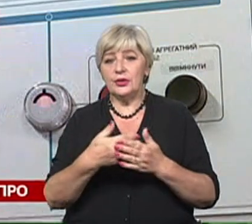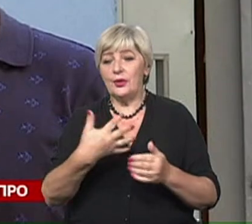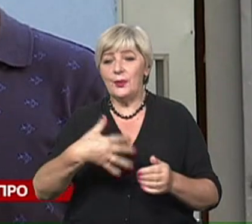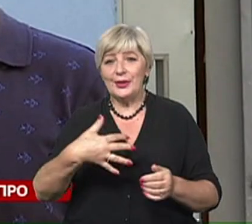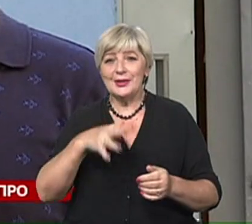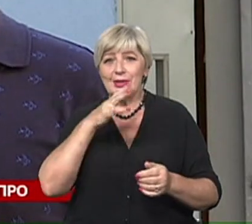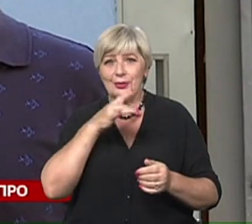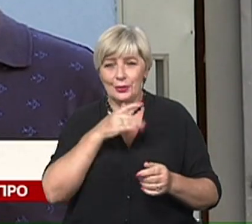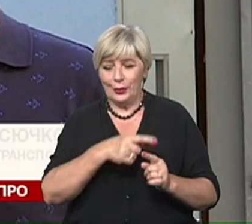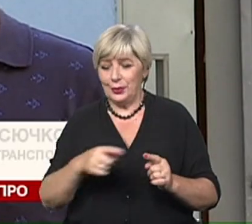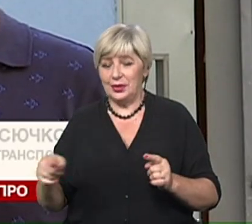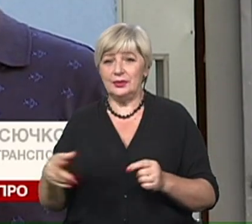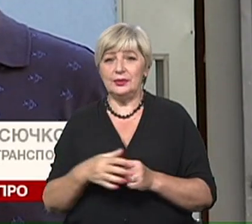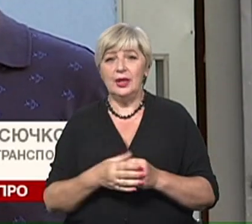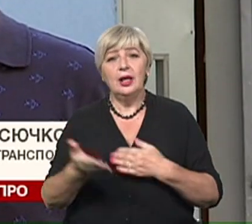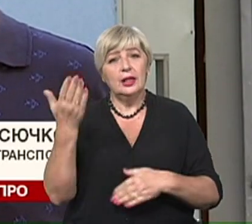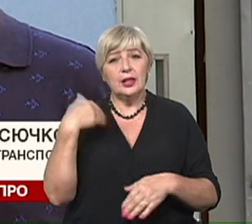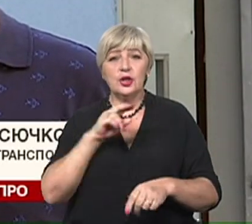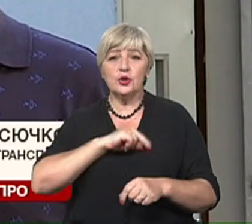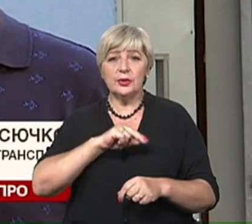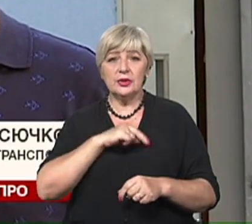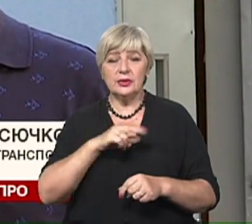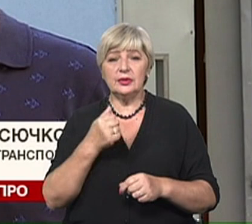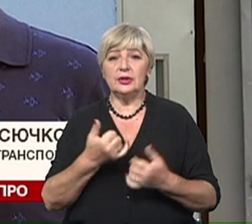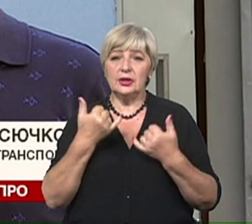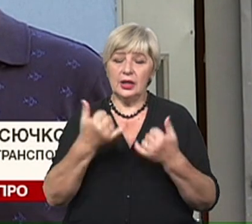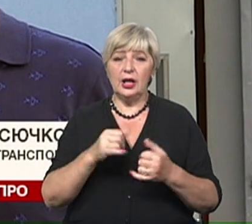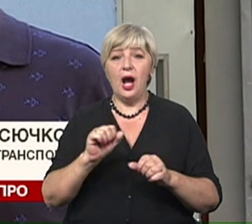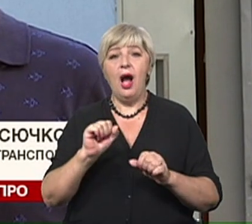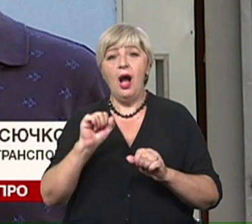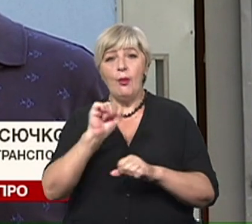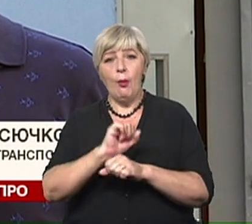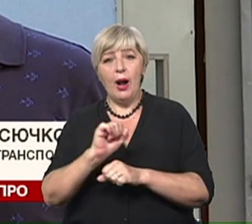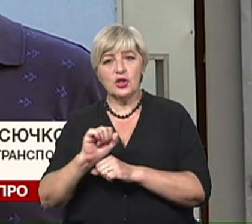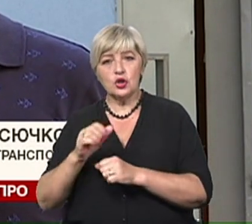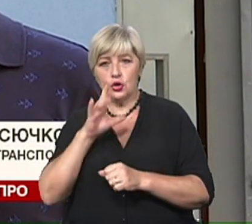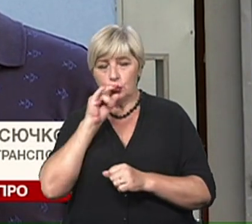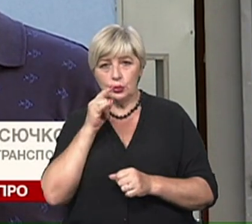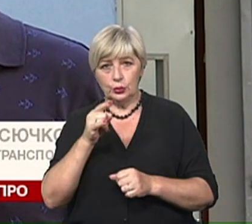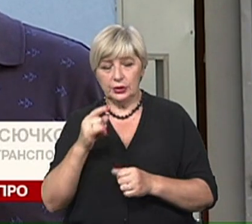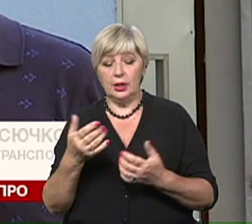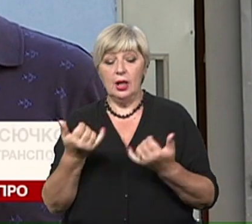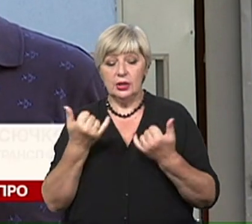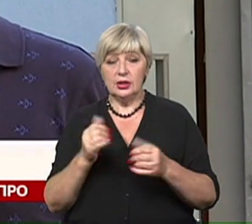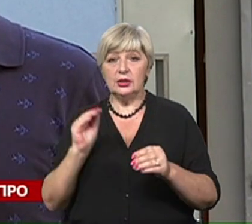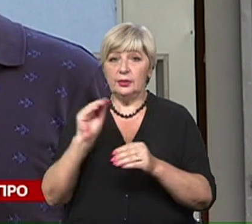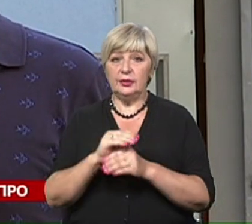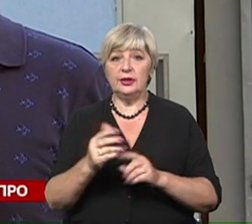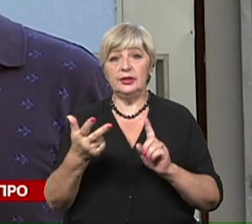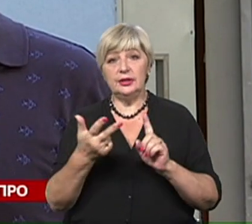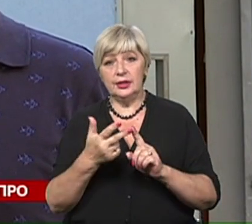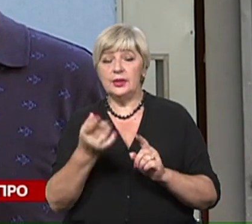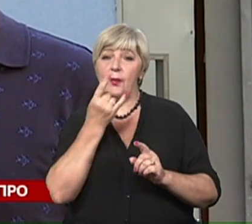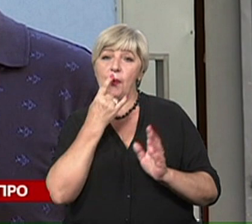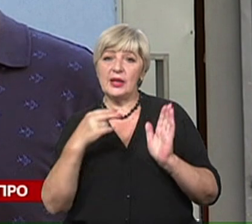років. Раніше вона працювала виключно на два маршрути фактично. Зараз, коли ми додаємо третій та ще й з можливістю динамічної